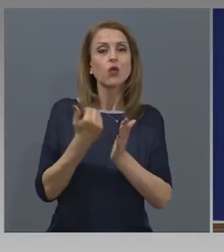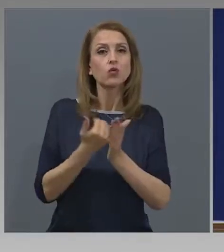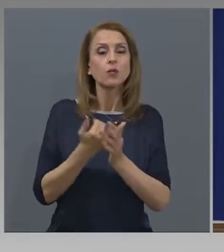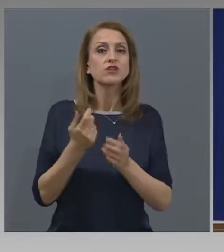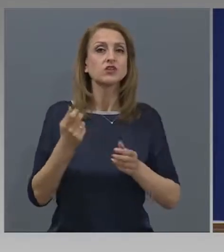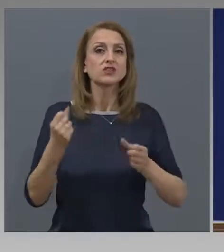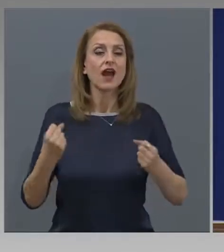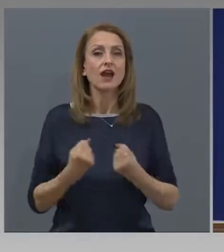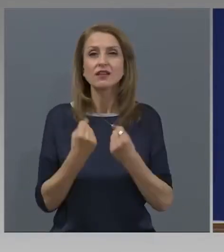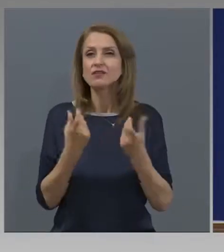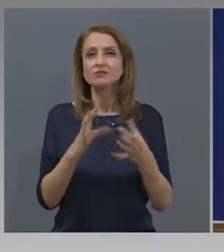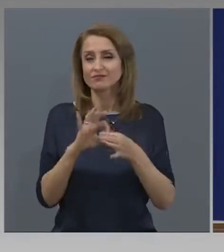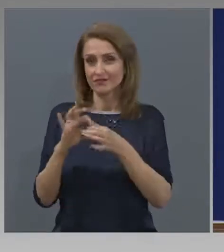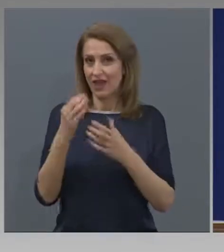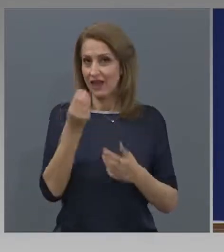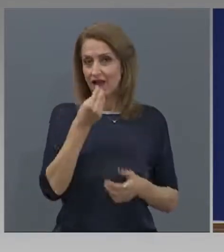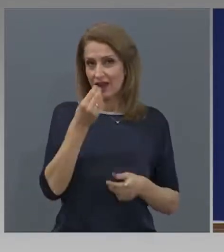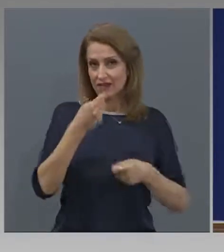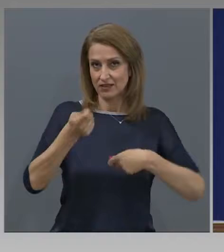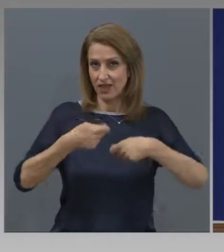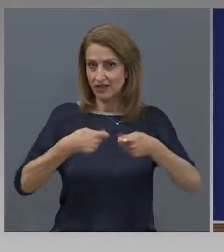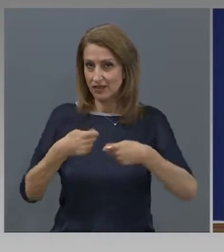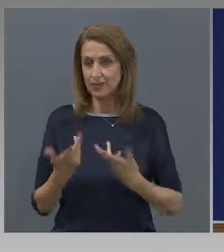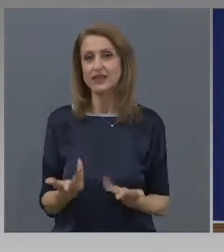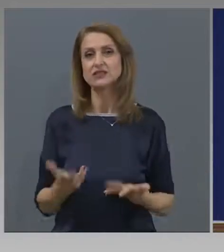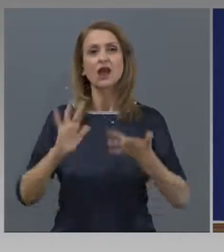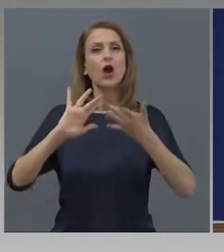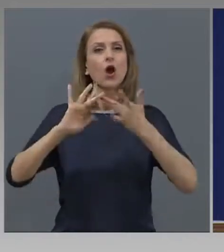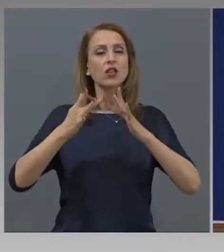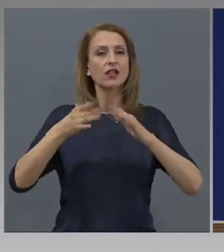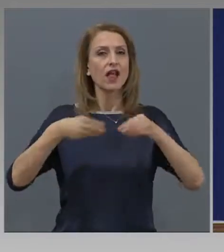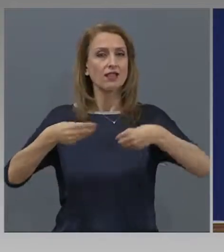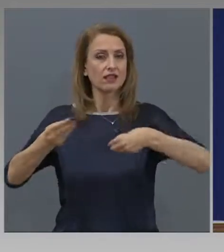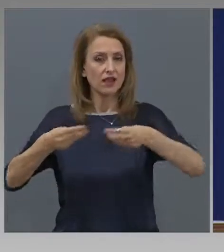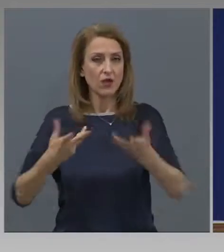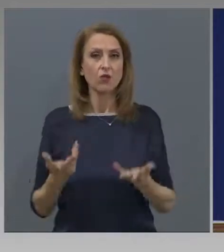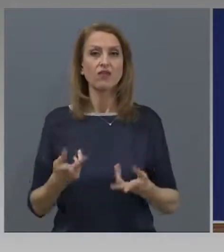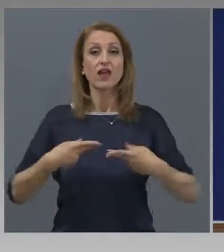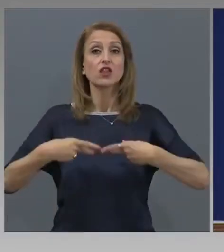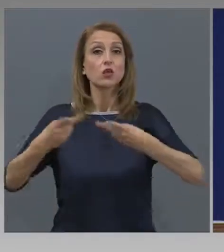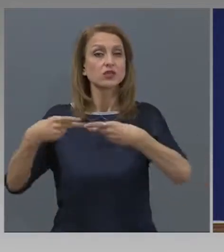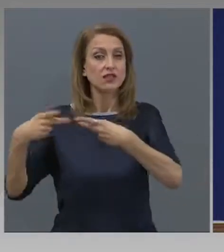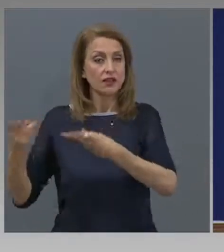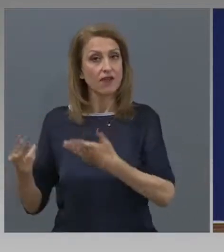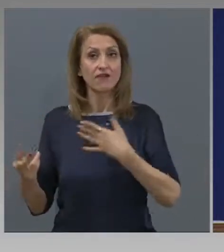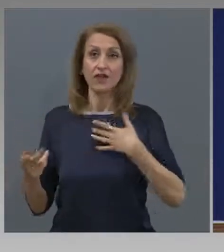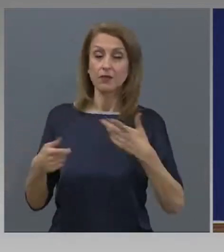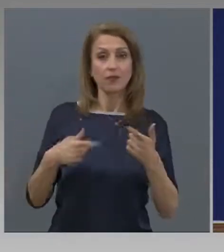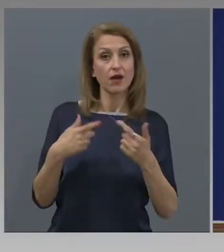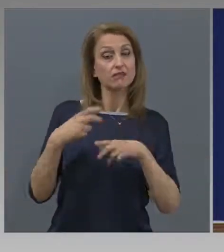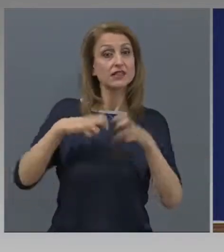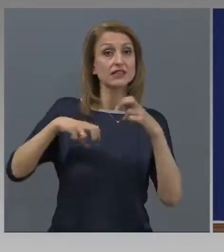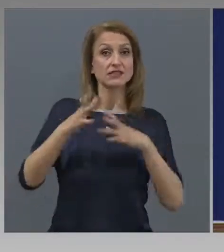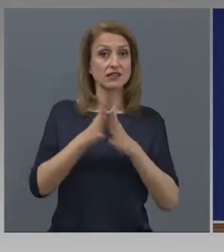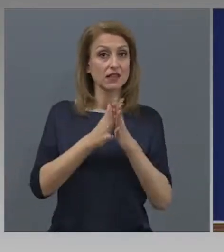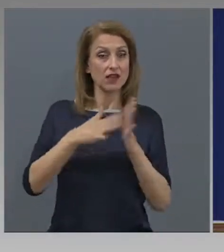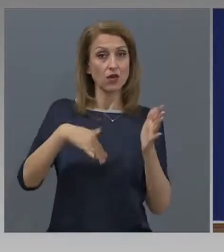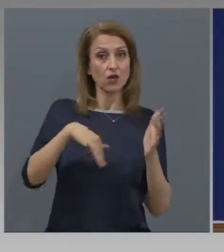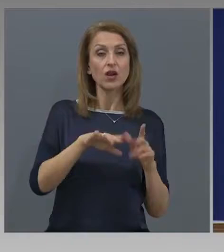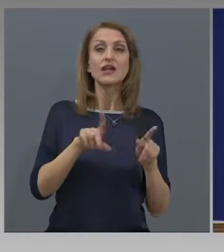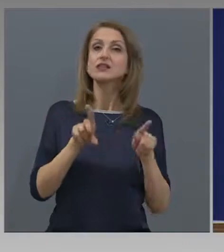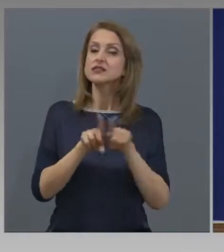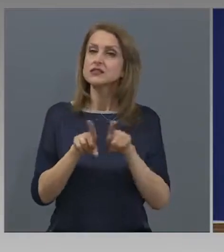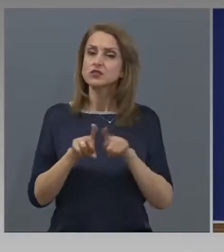свързаните с хранителни вериги, онлайн търговия, доставки, но също така има и дейности, които са свързани с